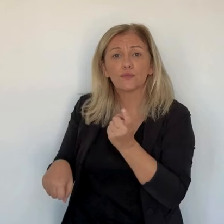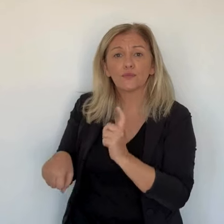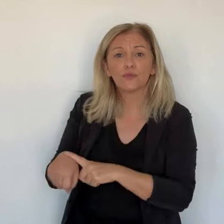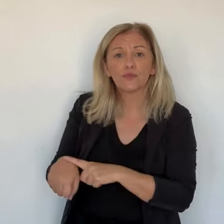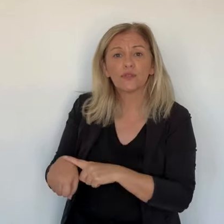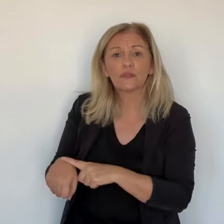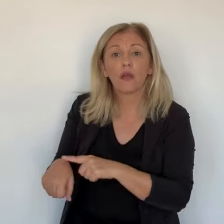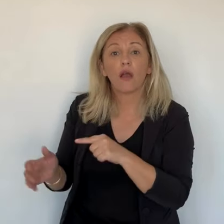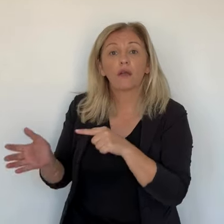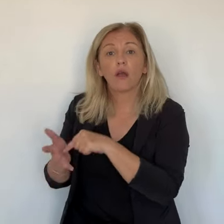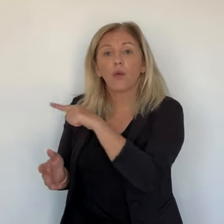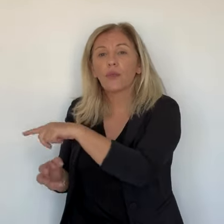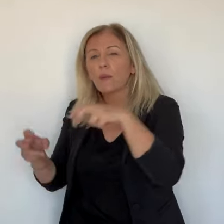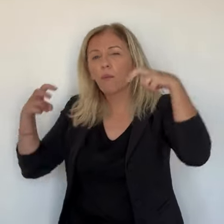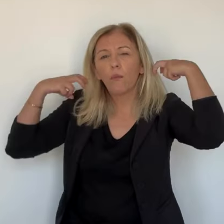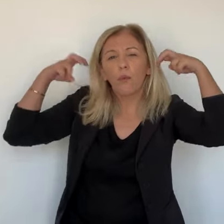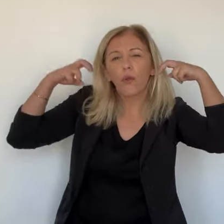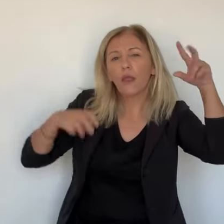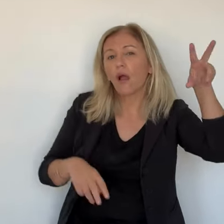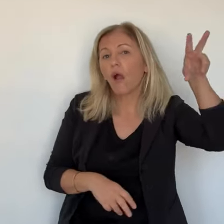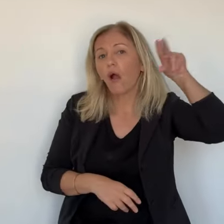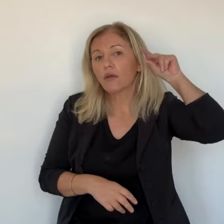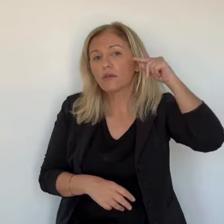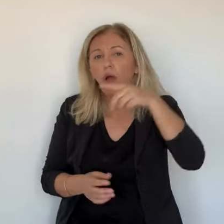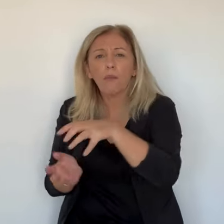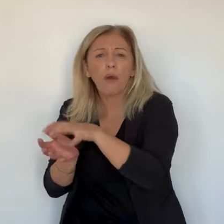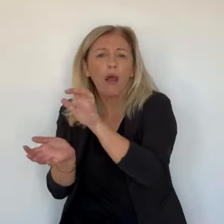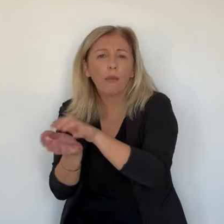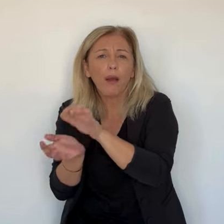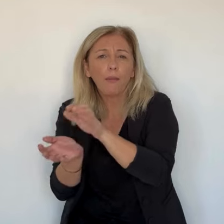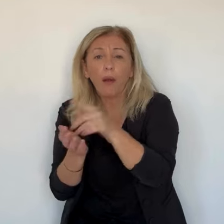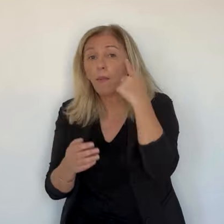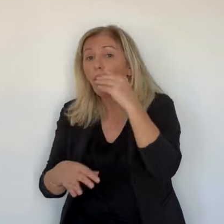me signaler. Merveilleux compagnon.